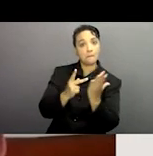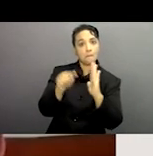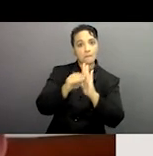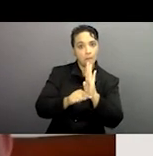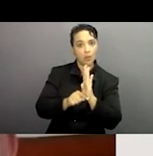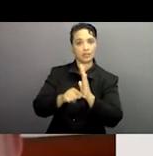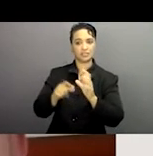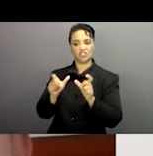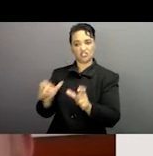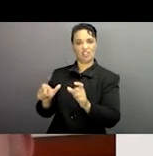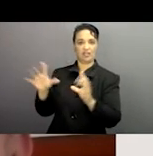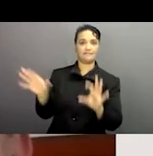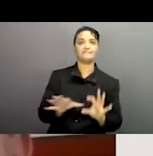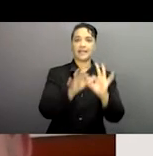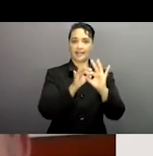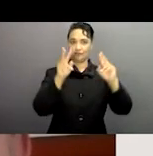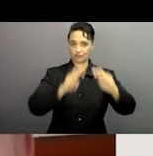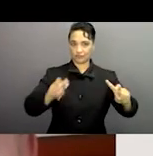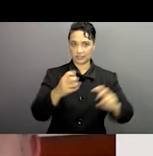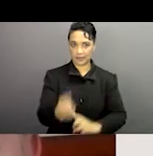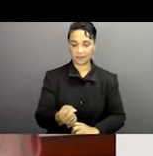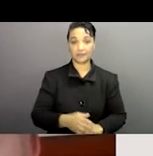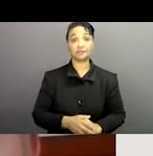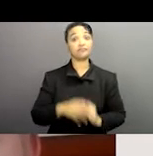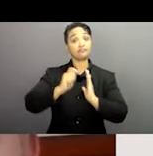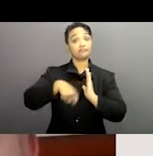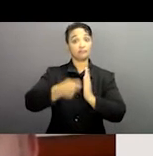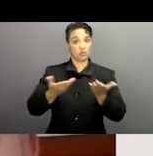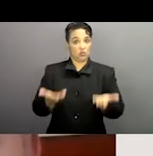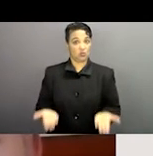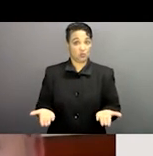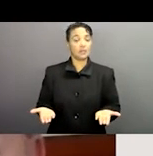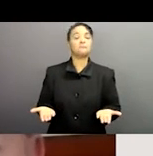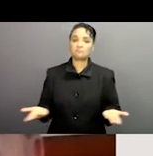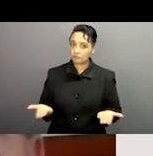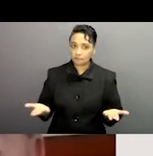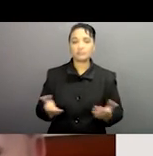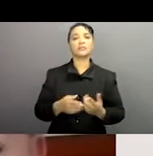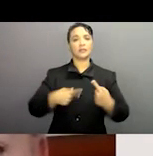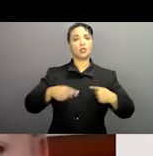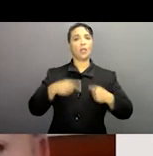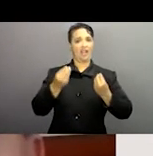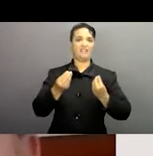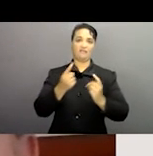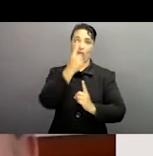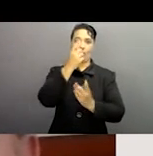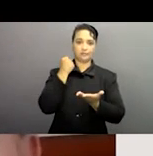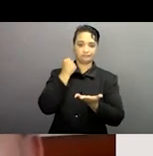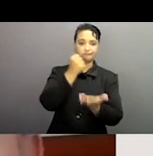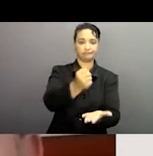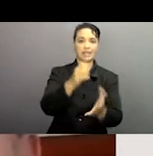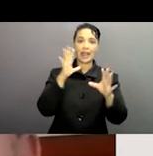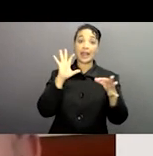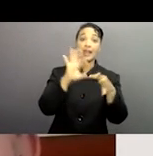en termes de la politique qui est faite sur l'esclavage. Et ce projet dont on est en train de parler aujourd'hui fait partie justement de nombre de